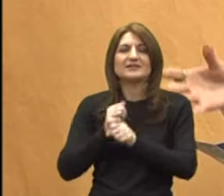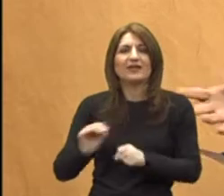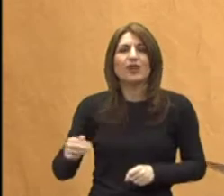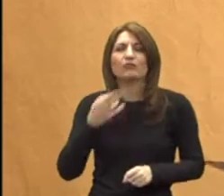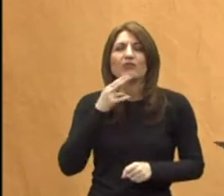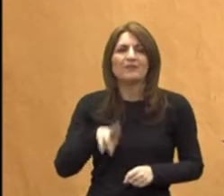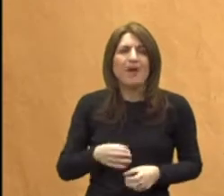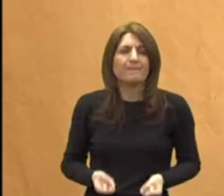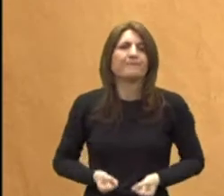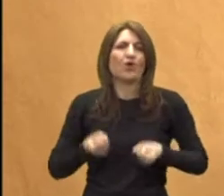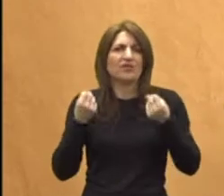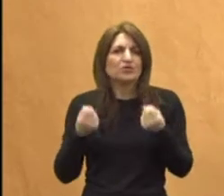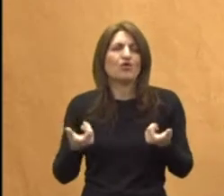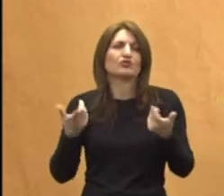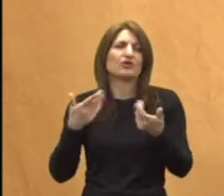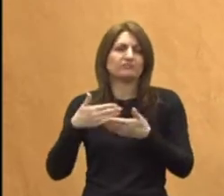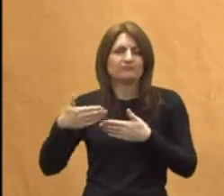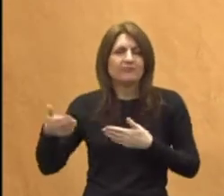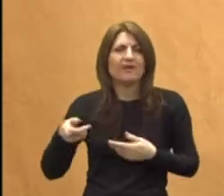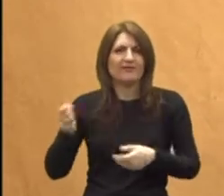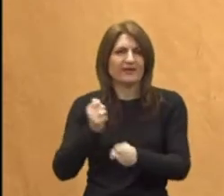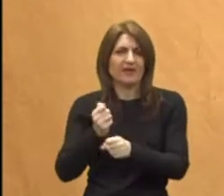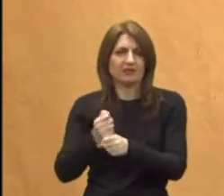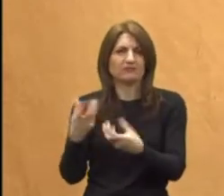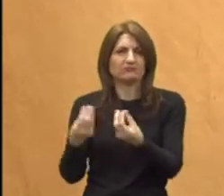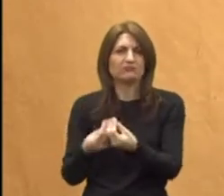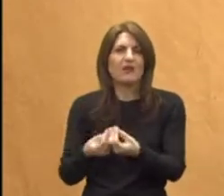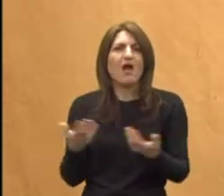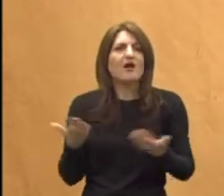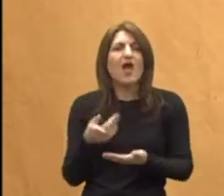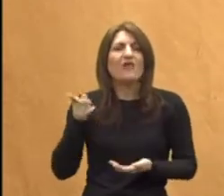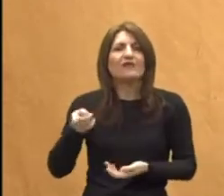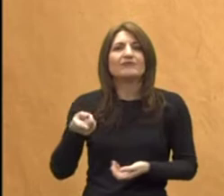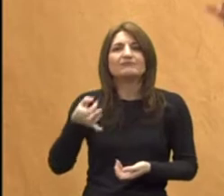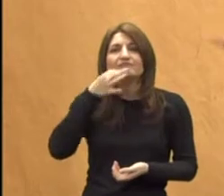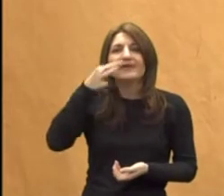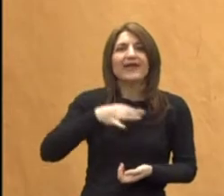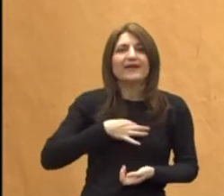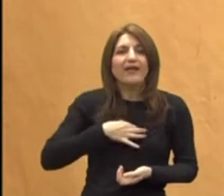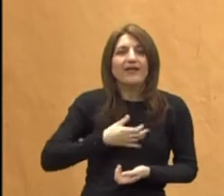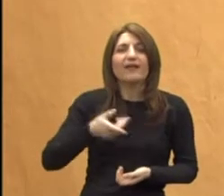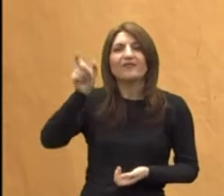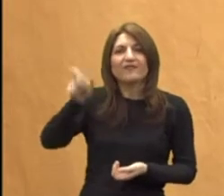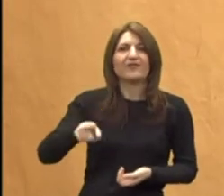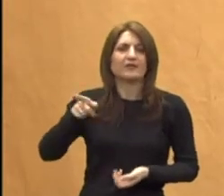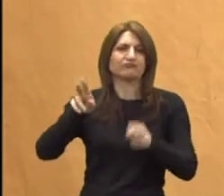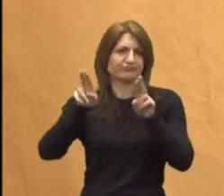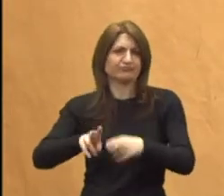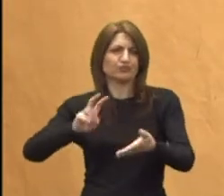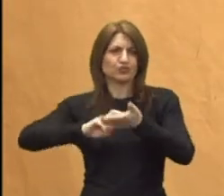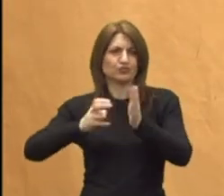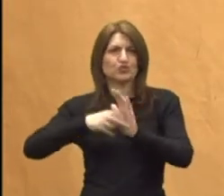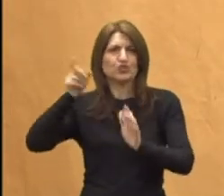teškoćama i tako dalje. Vi radite na njima. Kako bi vi to meni rekli, evo vi koji ste za to stručnjaka?